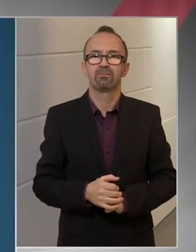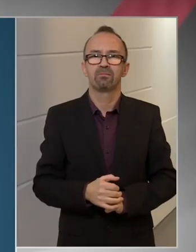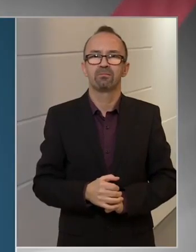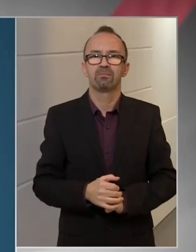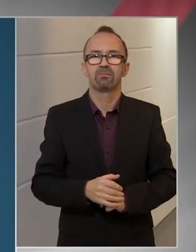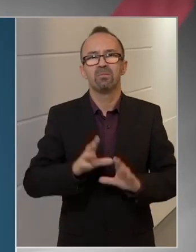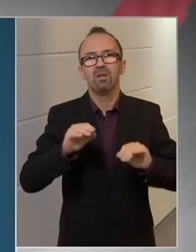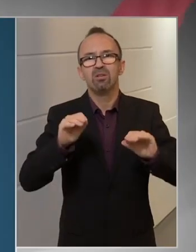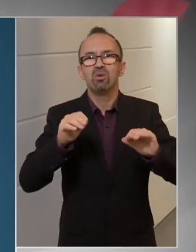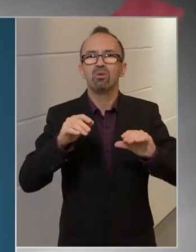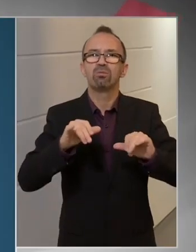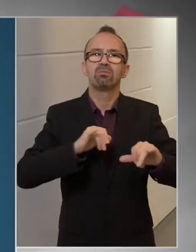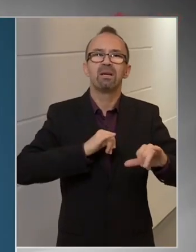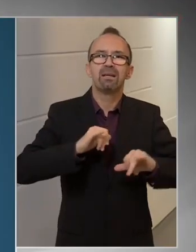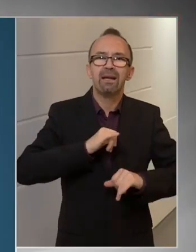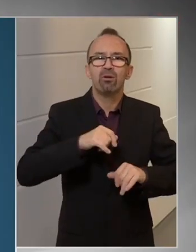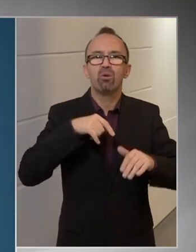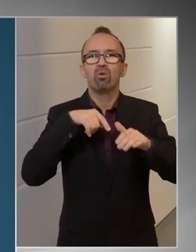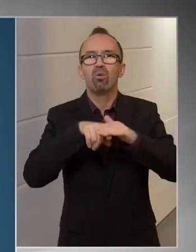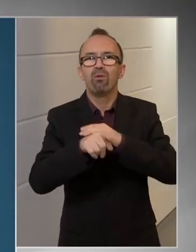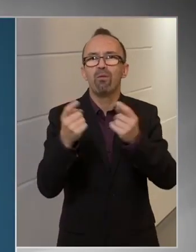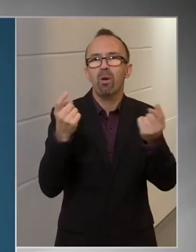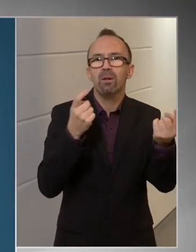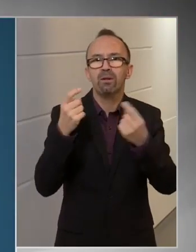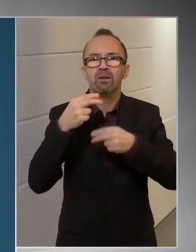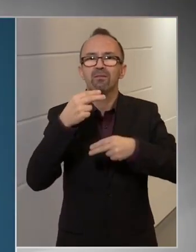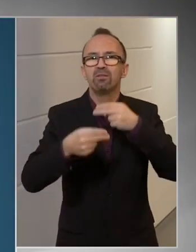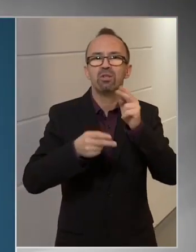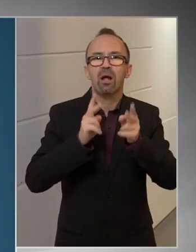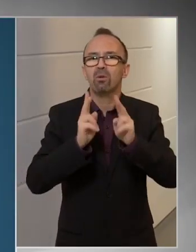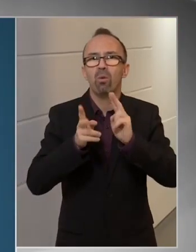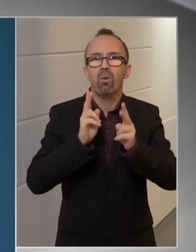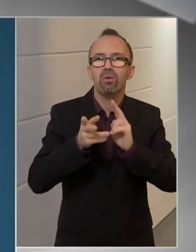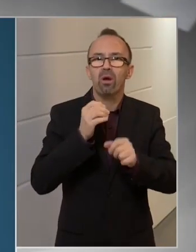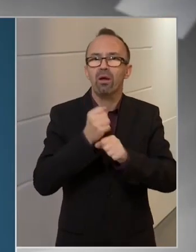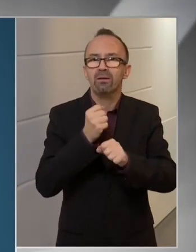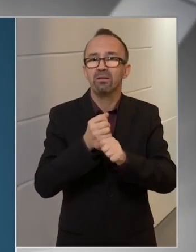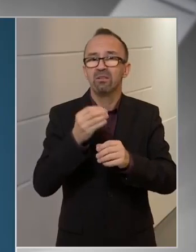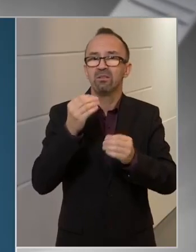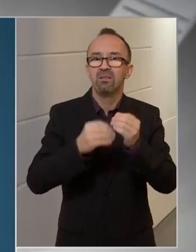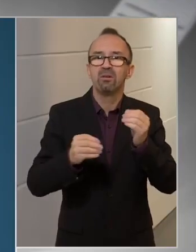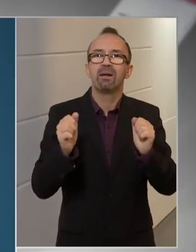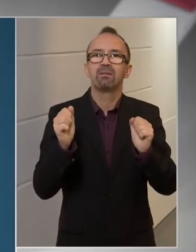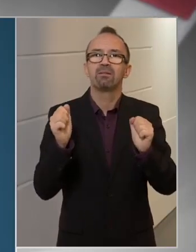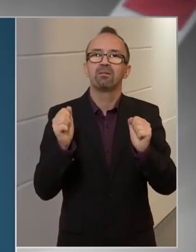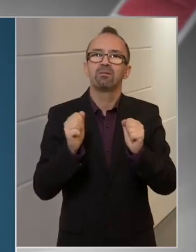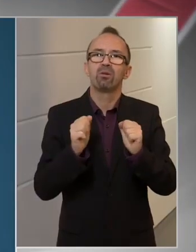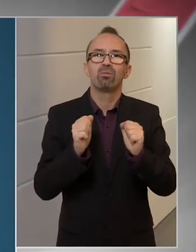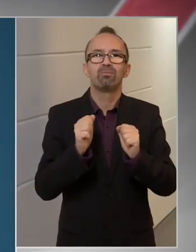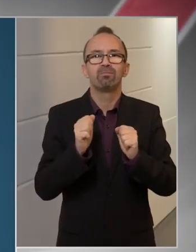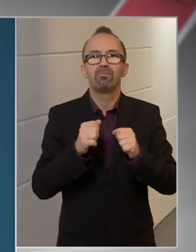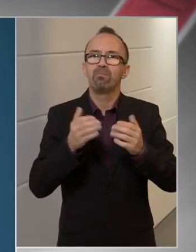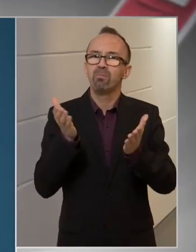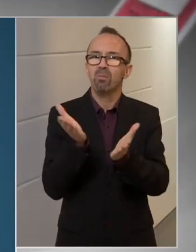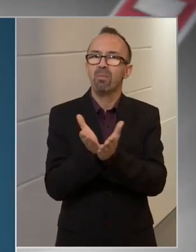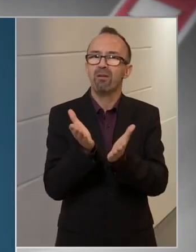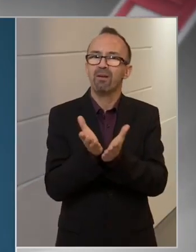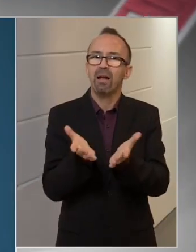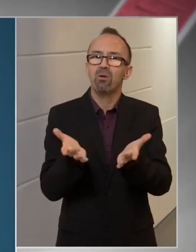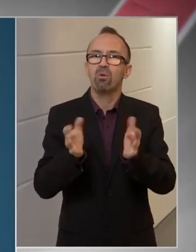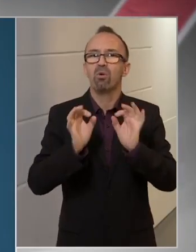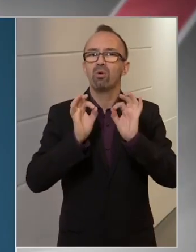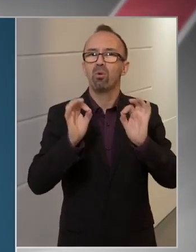Érdeklődnek is a külföldiek a vizsgálataink iránt, mert egy nagyon megfelelő,